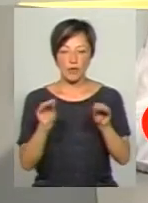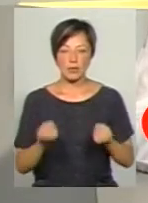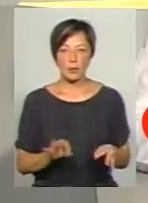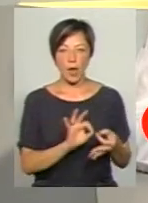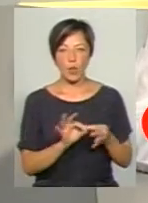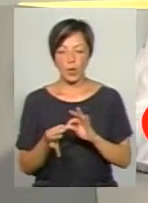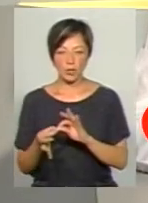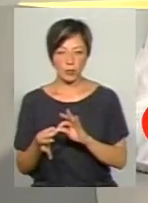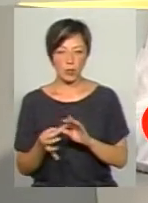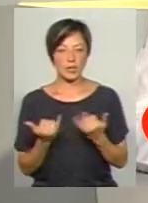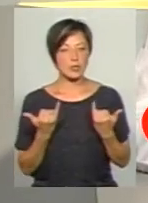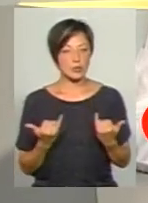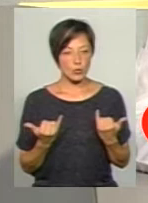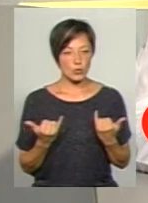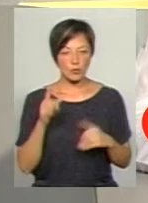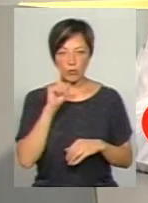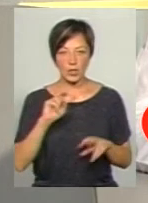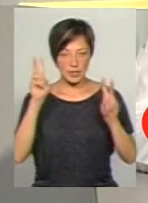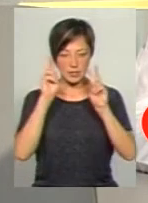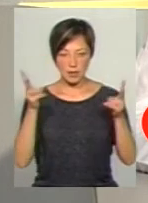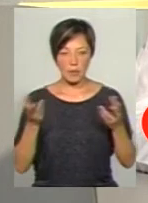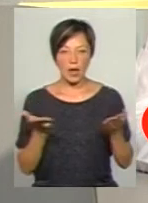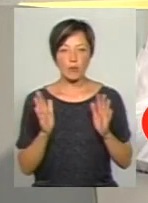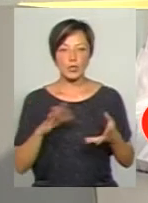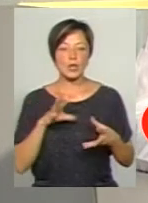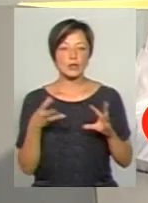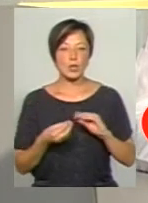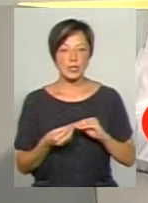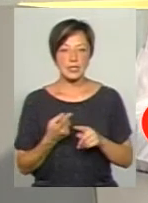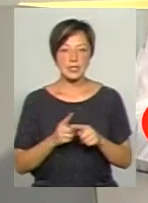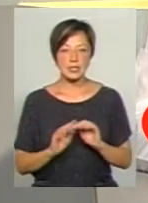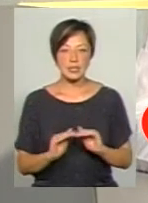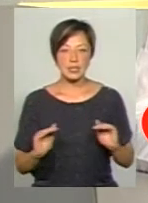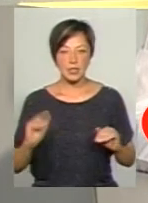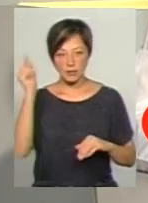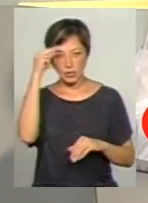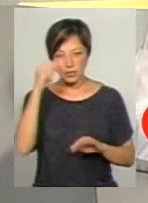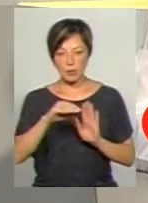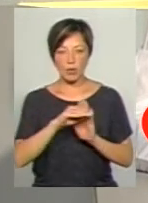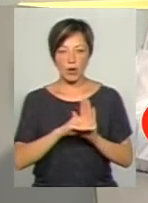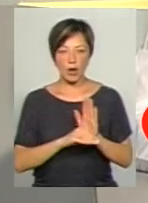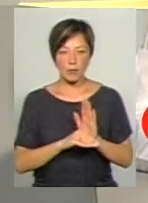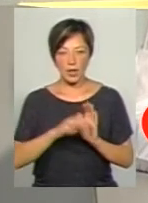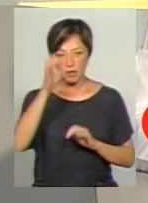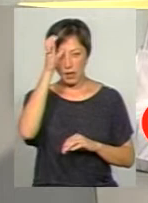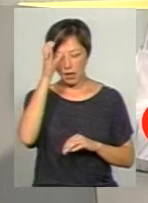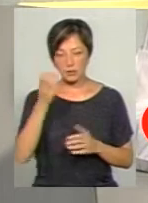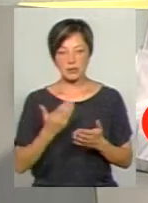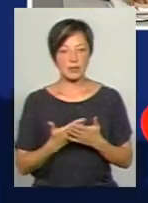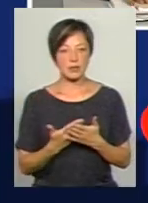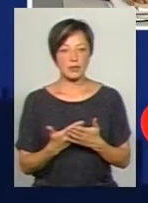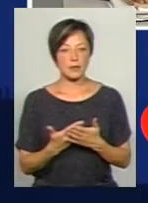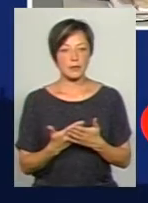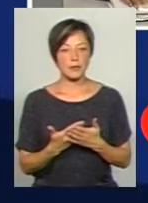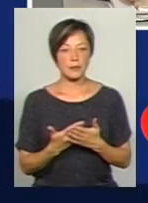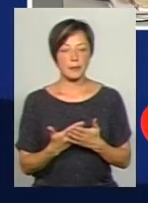алгоритмом. На сьогодні ми поки що не знаємо, яка ж буде результативність цих учнів, які навчаються за програмою «Інтелект»,